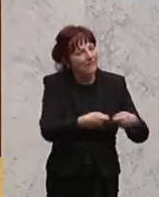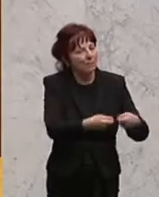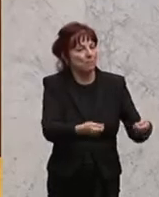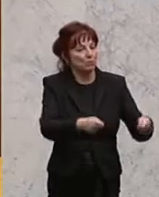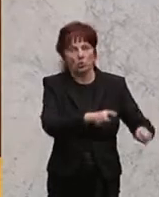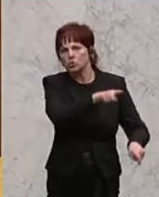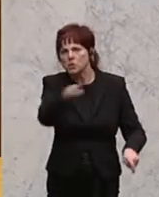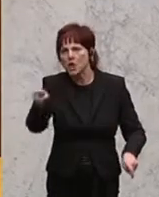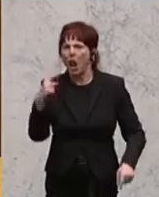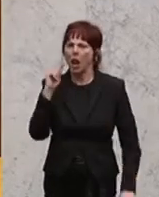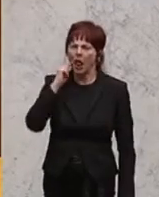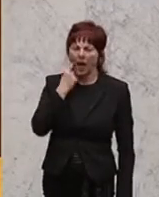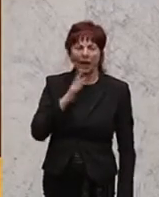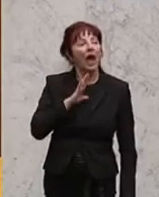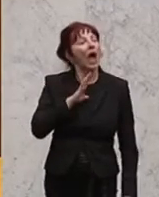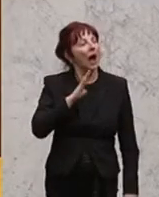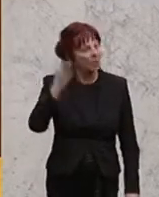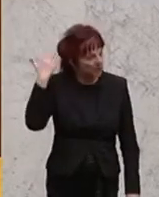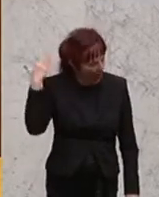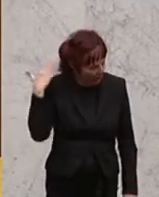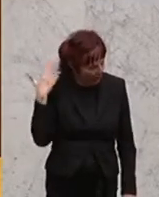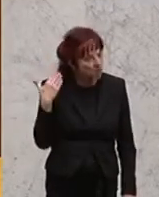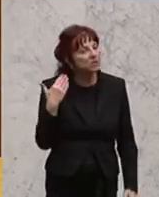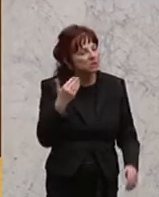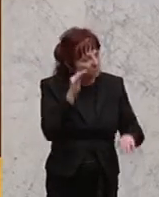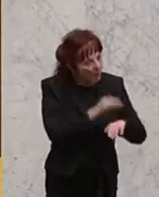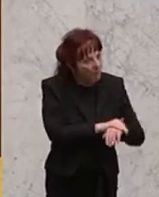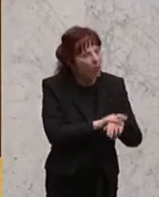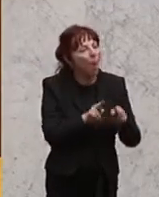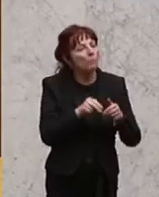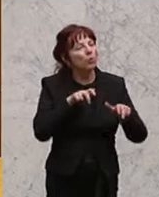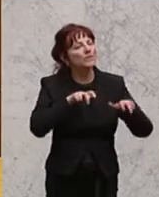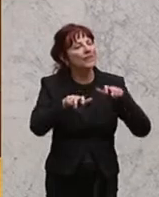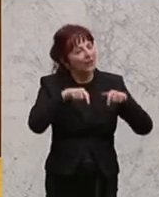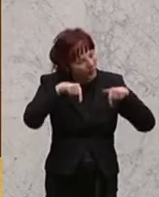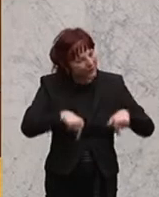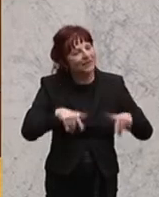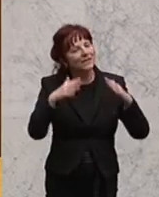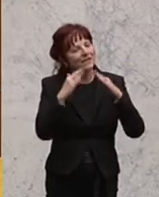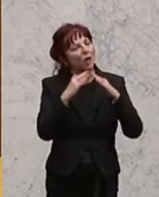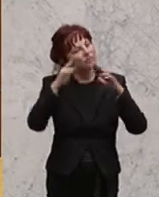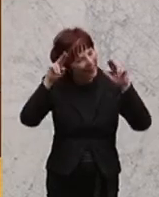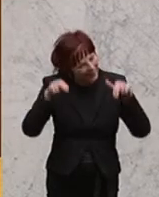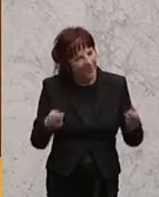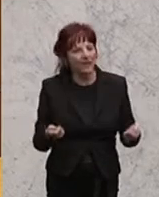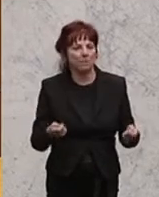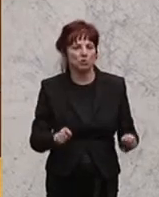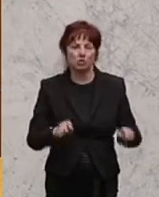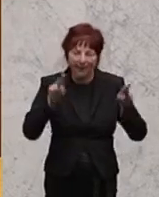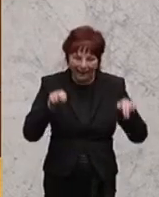dieses Haus zeitgerecht richtige Beschlüsse gefasst hat. Und das ist wichtig, glaube ich. Und ich möchte hier heute noch einen